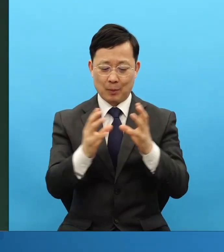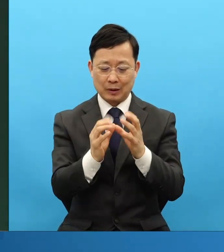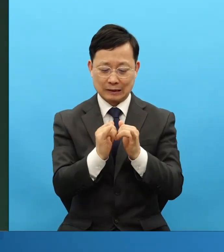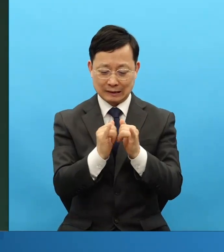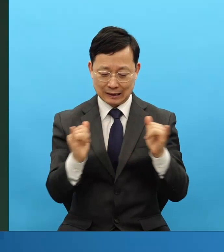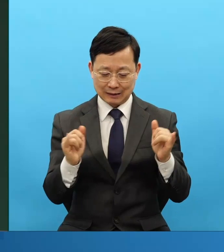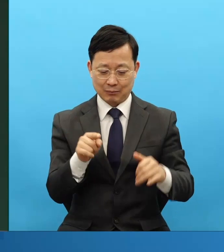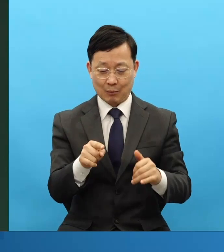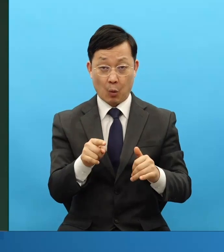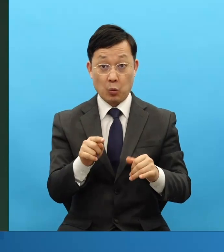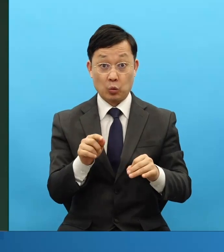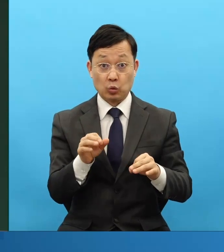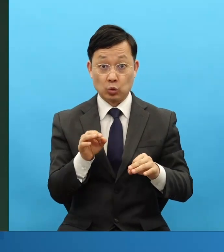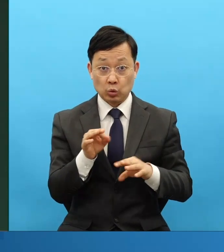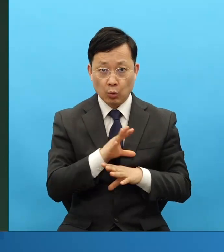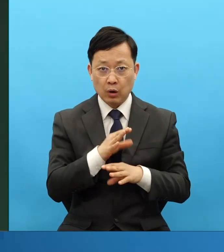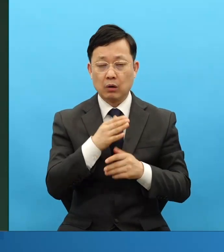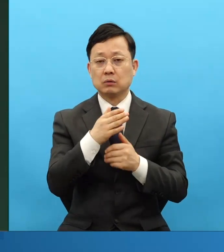여기서 놀라운 역사이십니다.